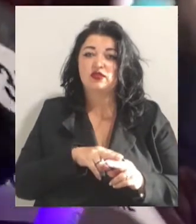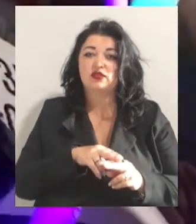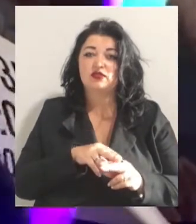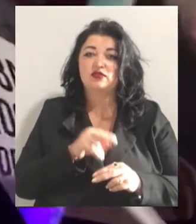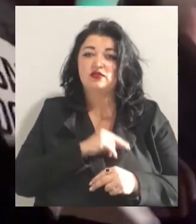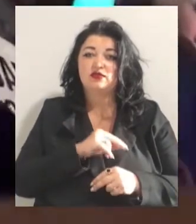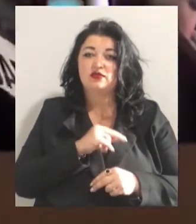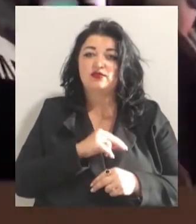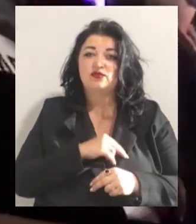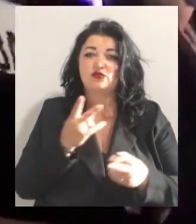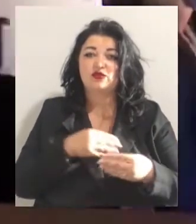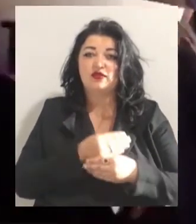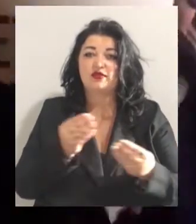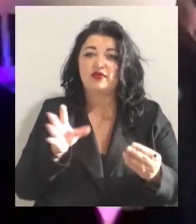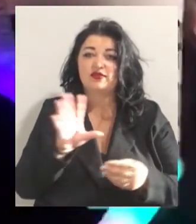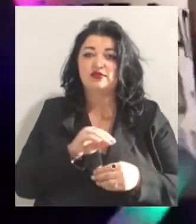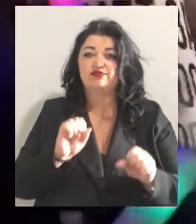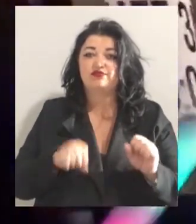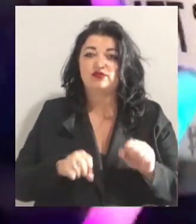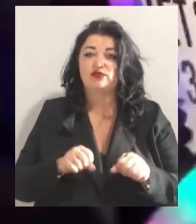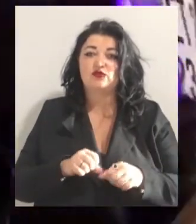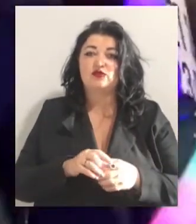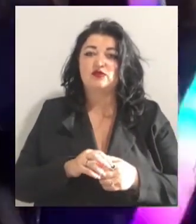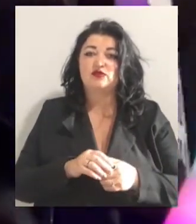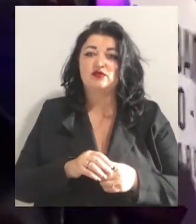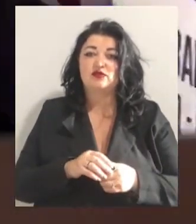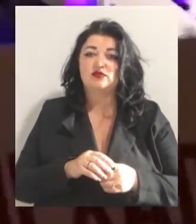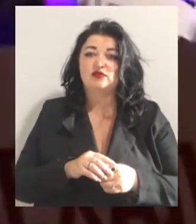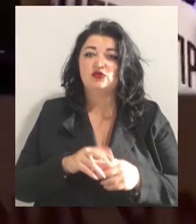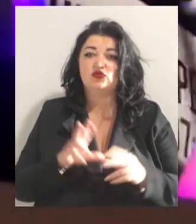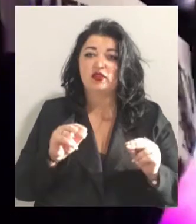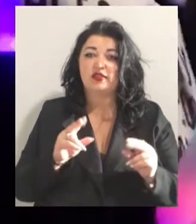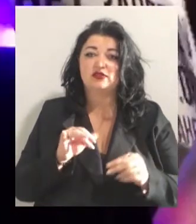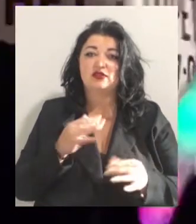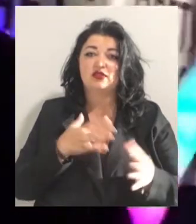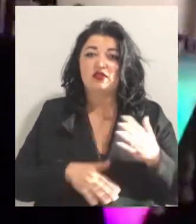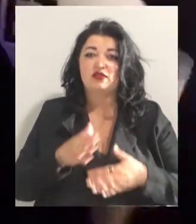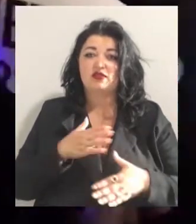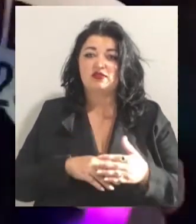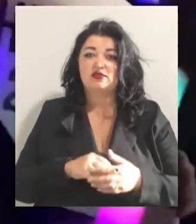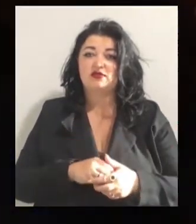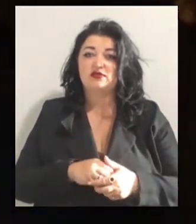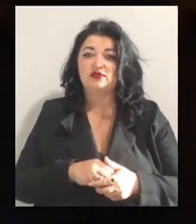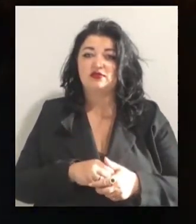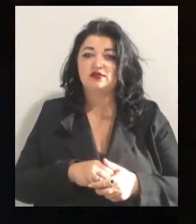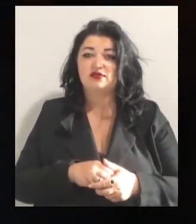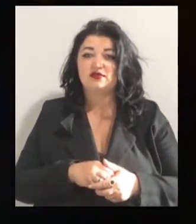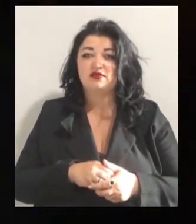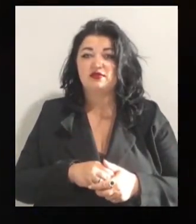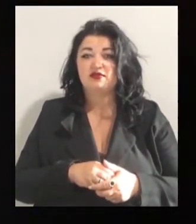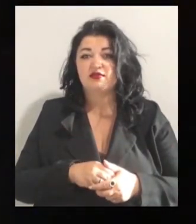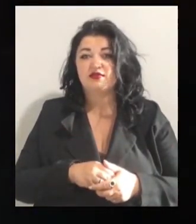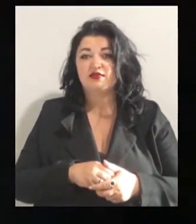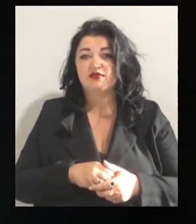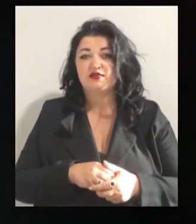гостям щастя, радість, удовольстві, сервіс. Чому? Ні. Це все обслугу.